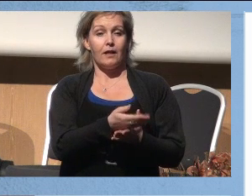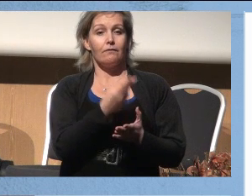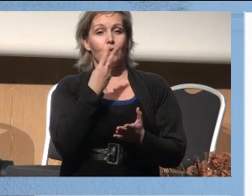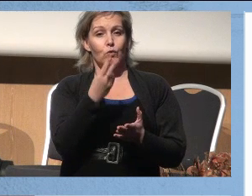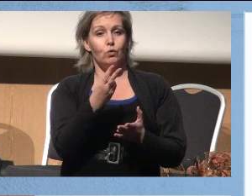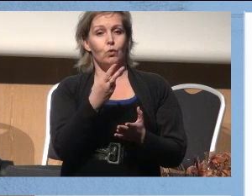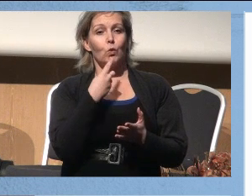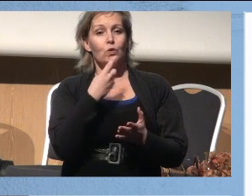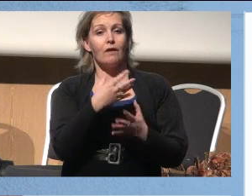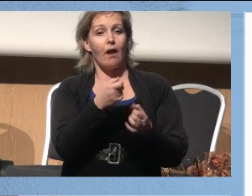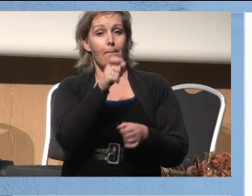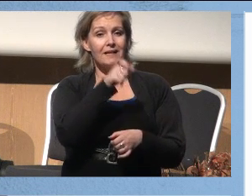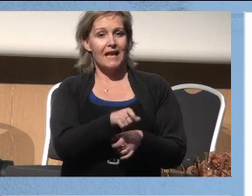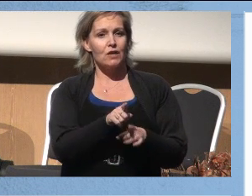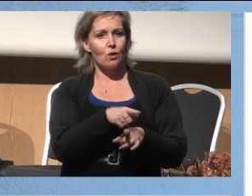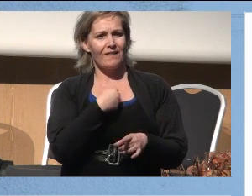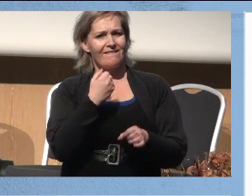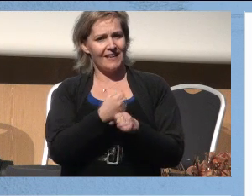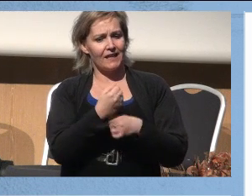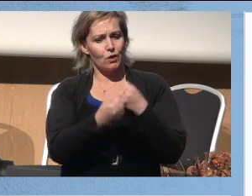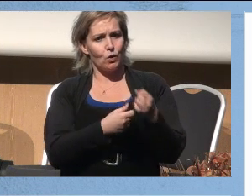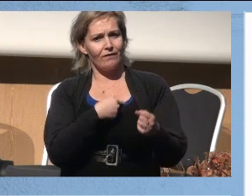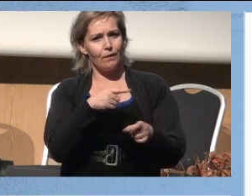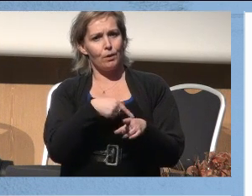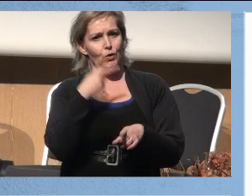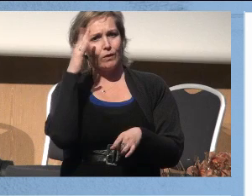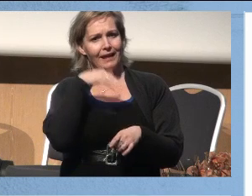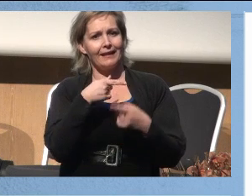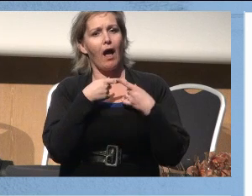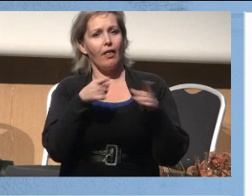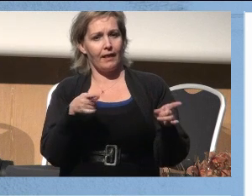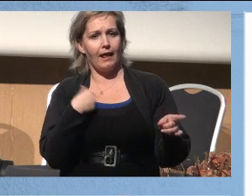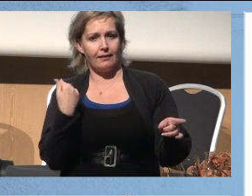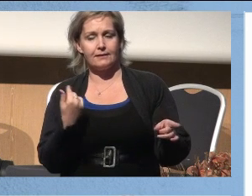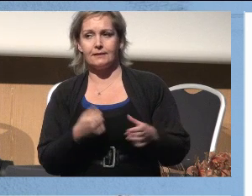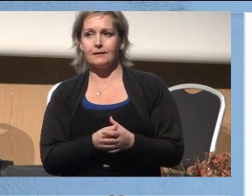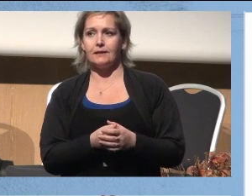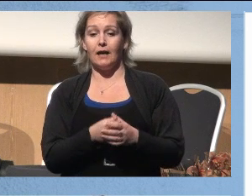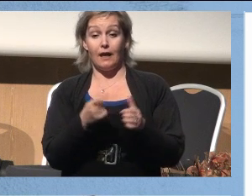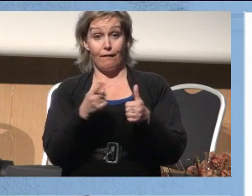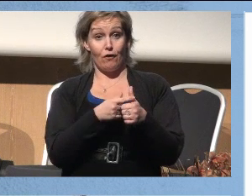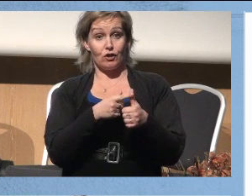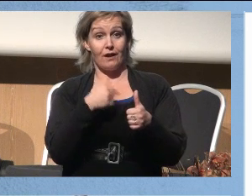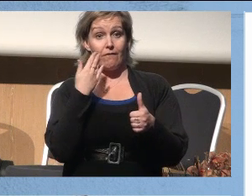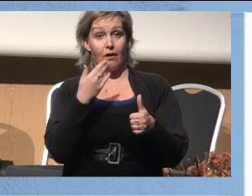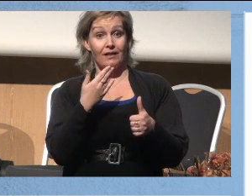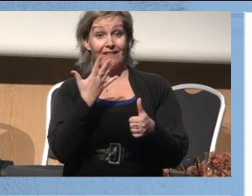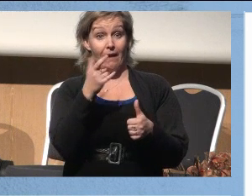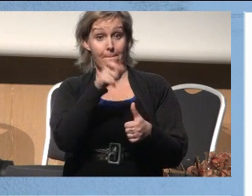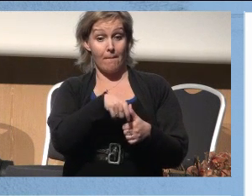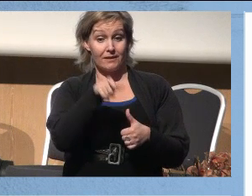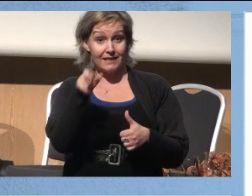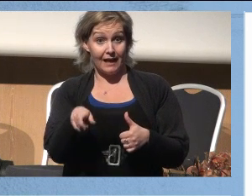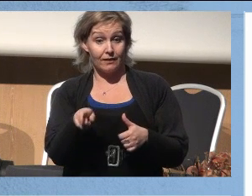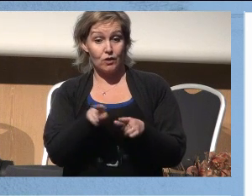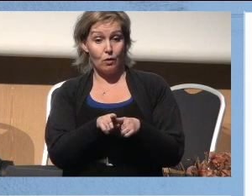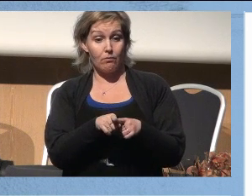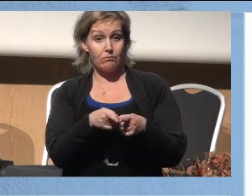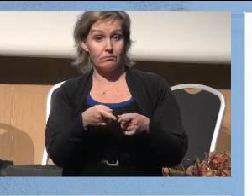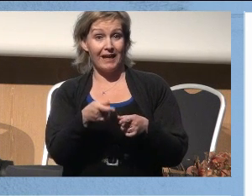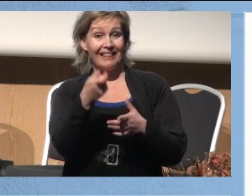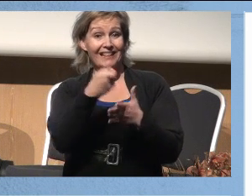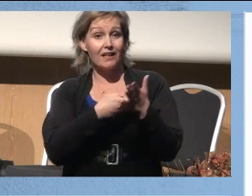det var to utsanger fra pasientene der som virkelig gjorde at vi begynte å tenke helt annerledes. Det første var at de fem pasientene som